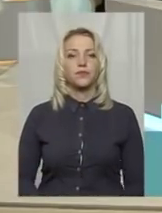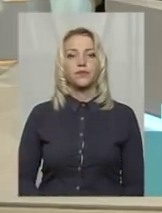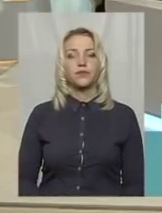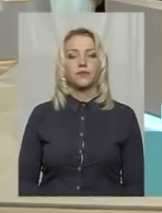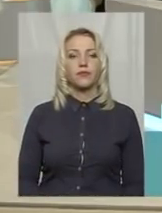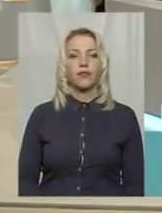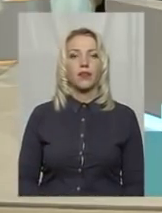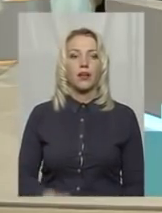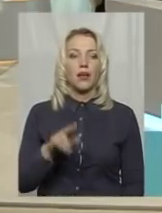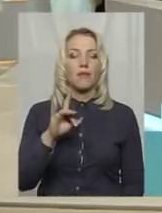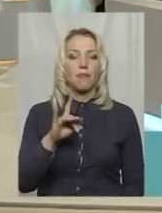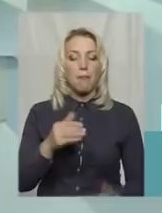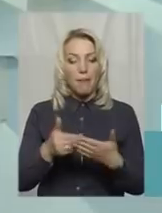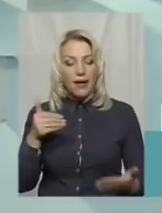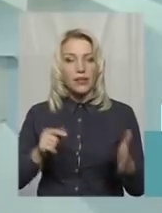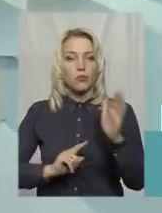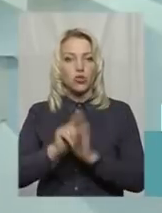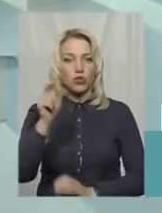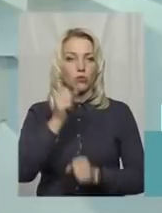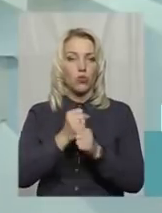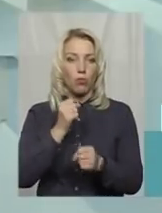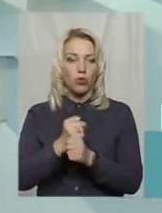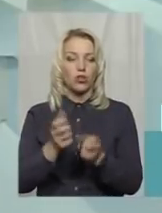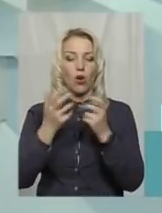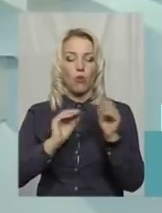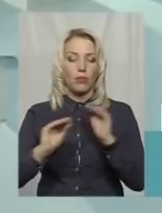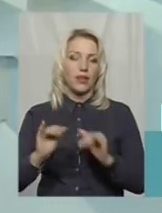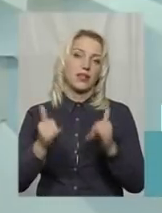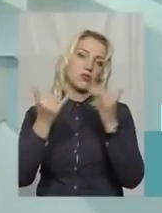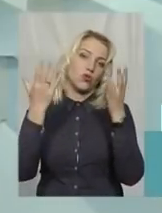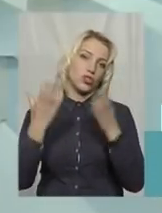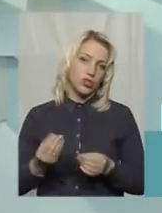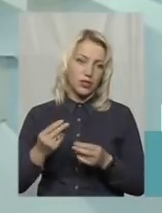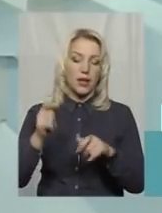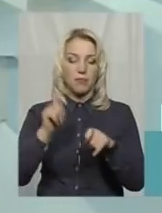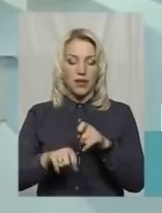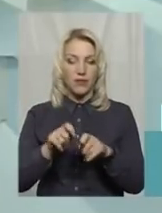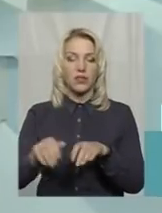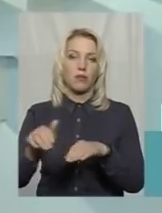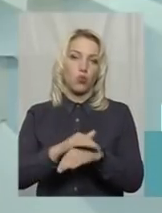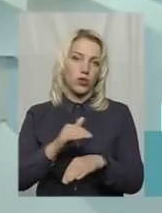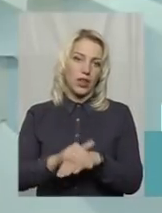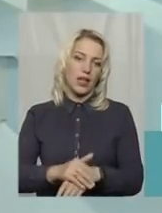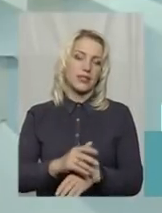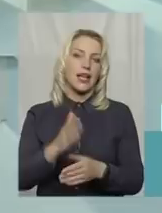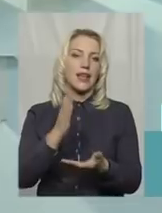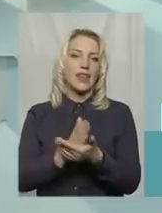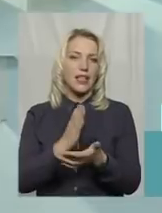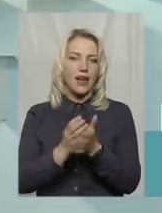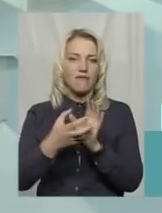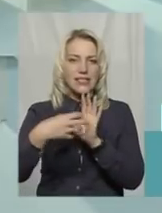перед початком роботи обладнання на сьогоднішній день перевірте, будь ласка, наявні стяги,